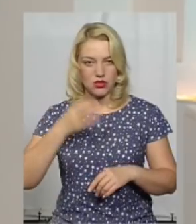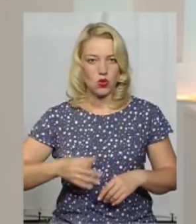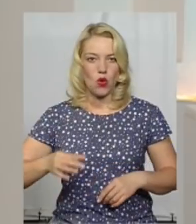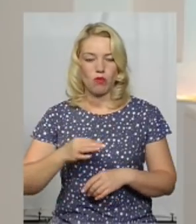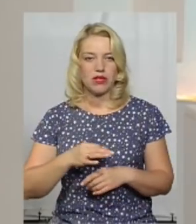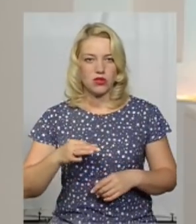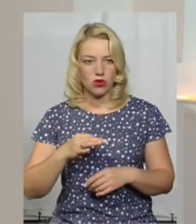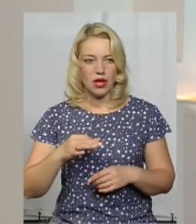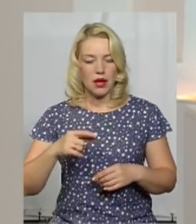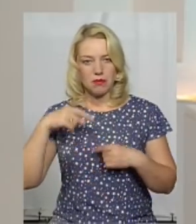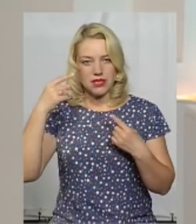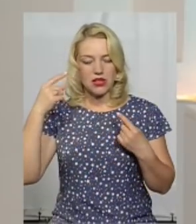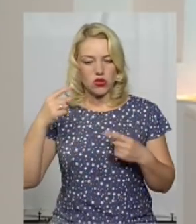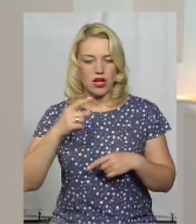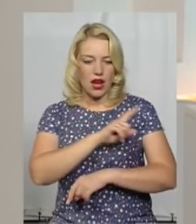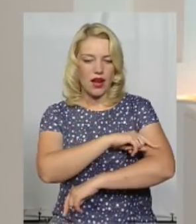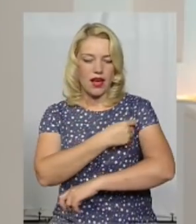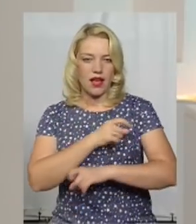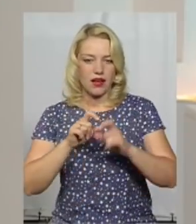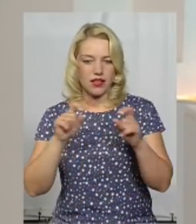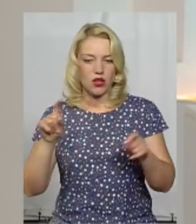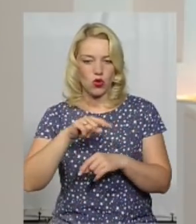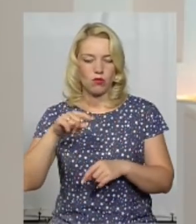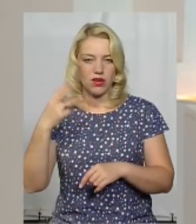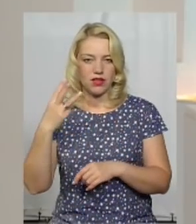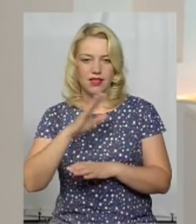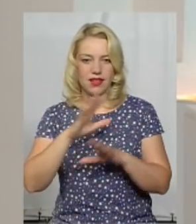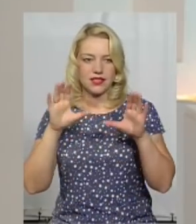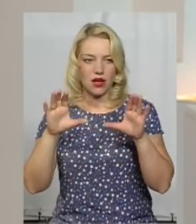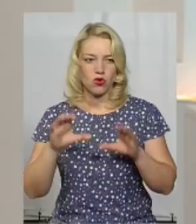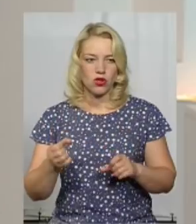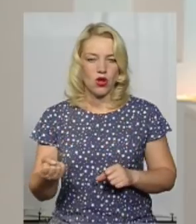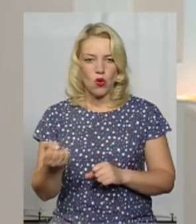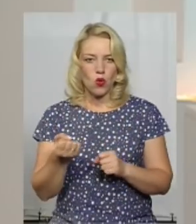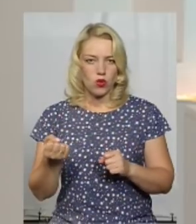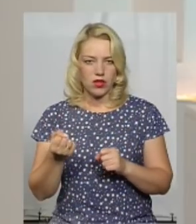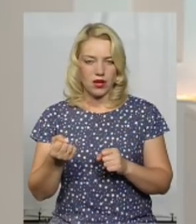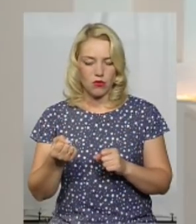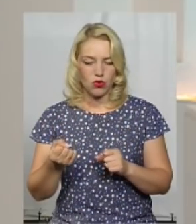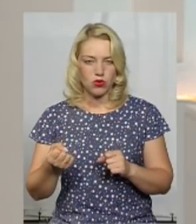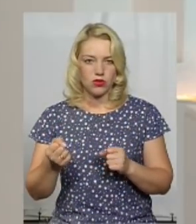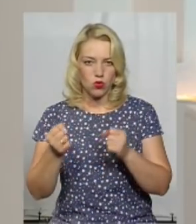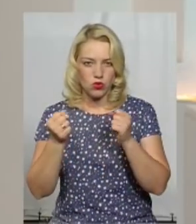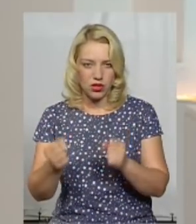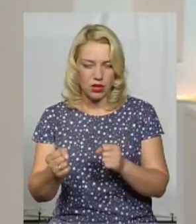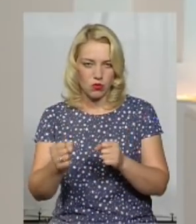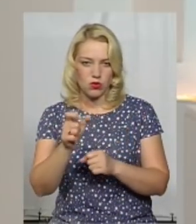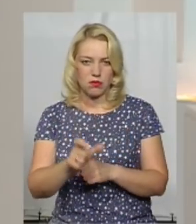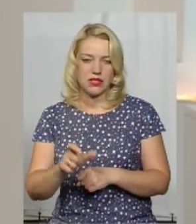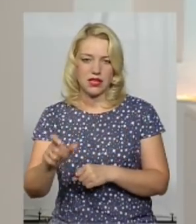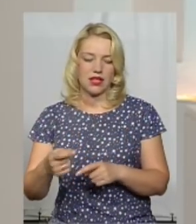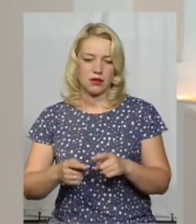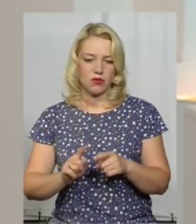психіатричної лікарні номер 3 незаконно утримують пацієнтів. Про це повідомляється на сайті